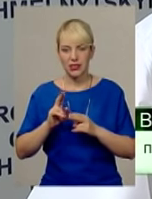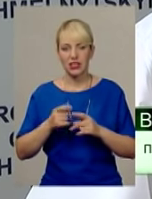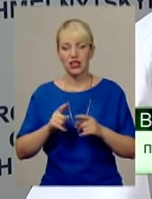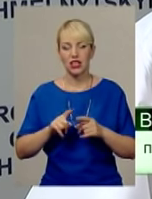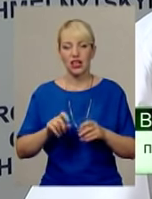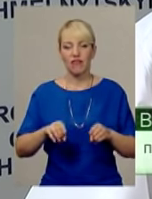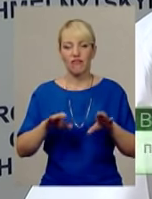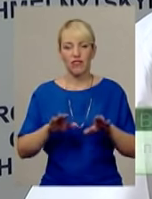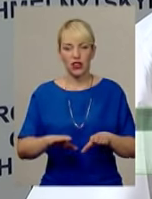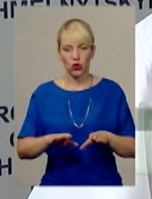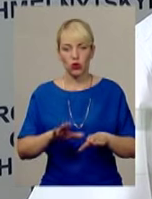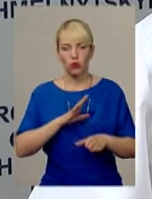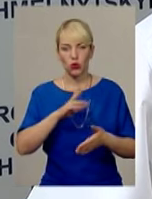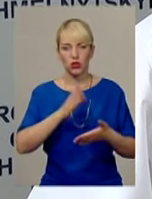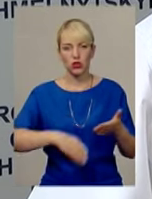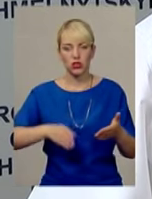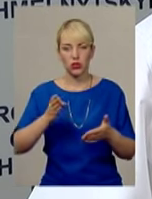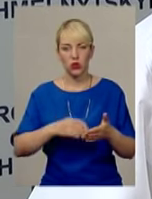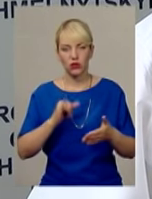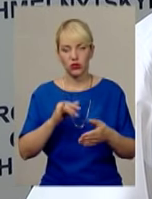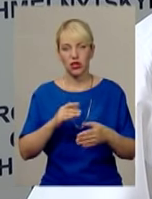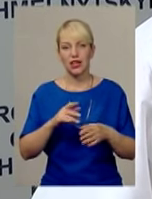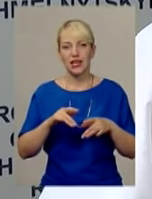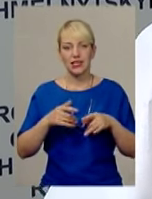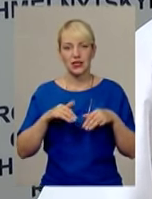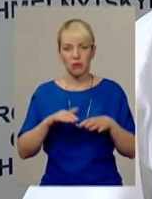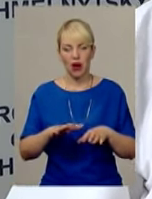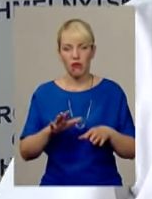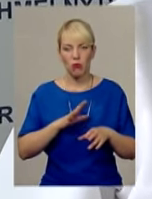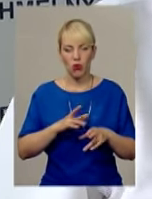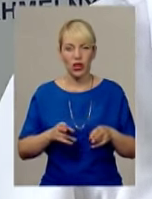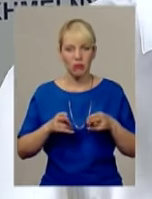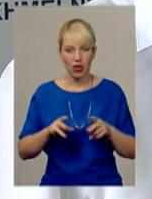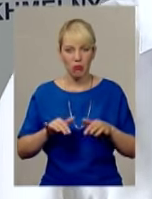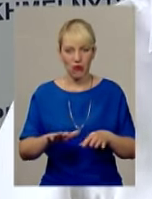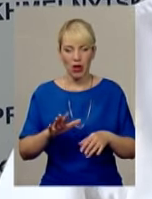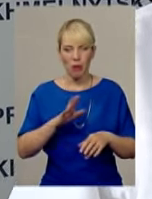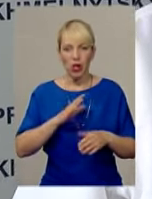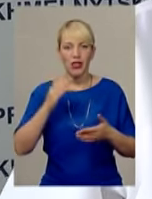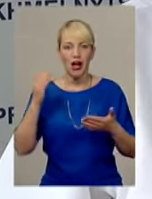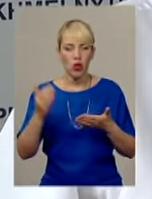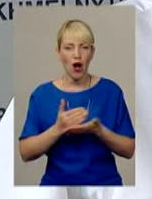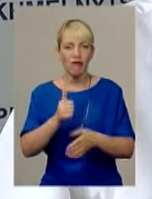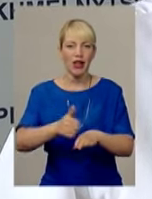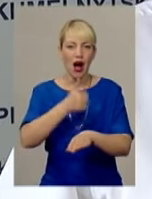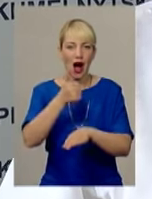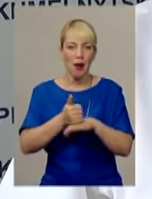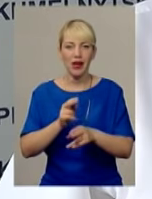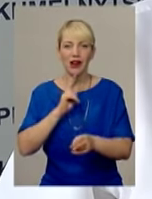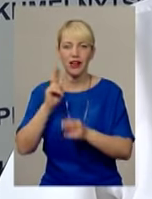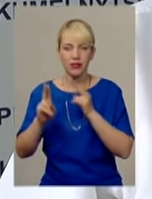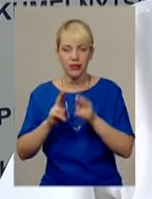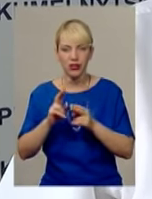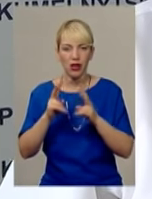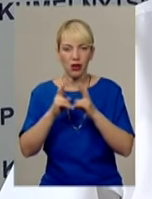колегії міськрайонного суду були скасовані. І справа було, кримінальне провадження було направлено на новий апеляційний розгляд. Ось так я вже зазначив,